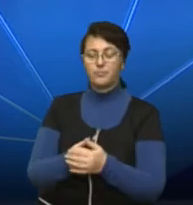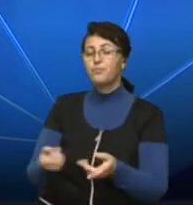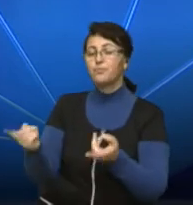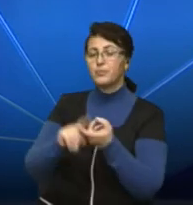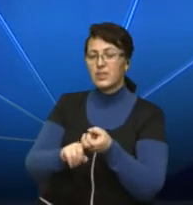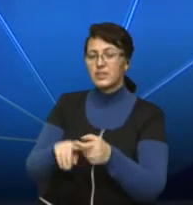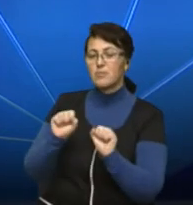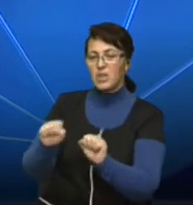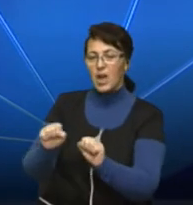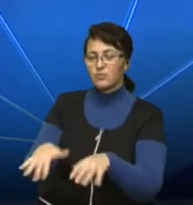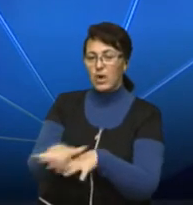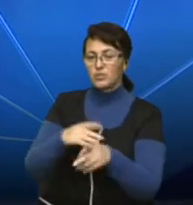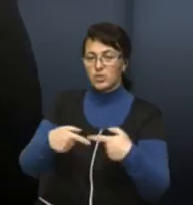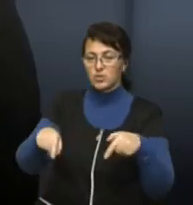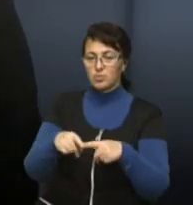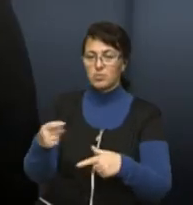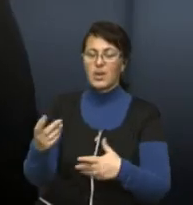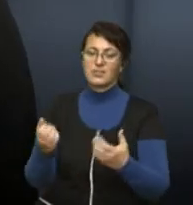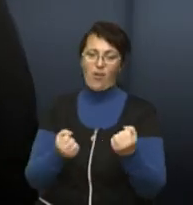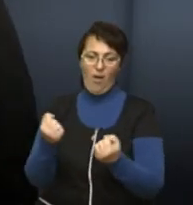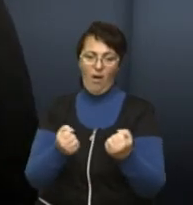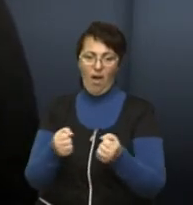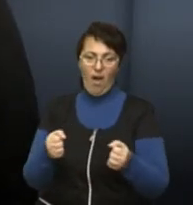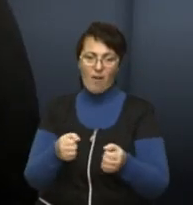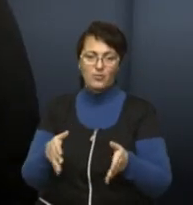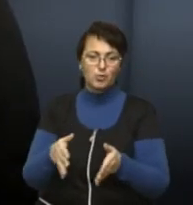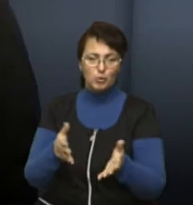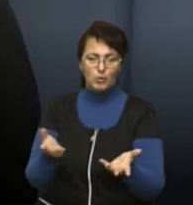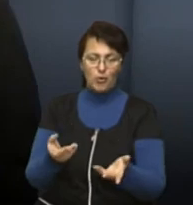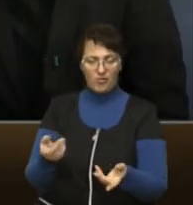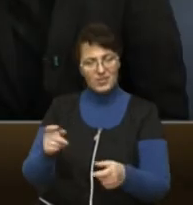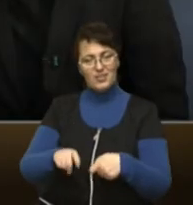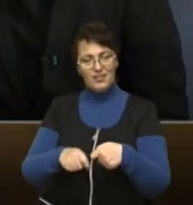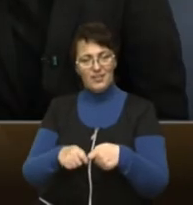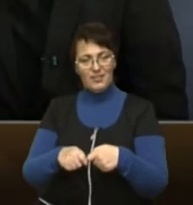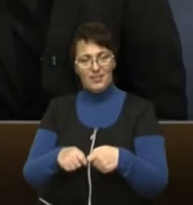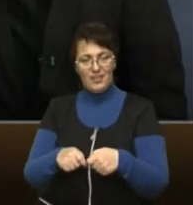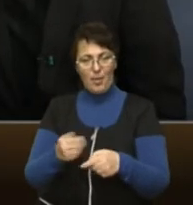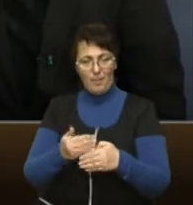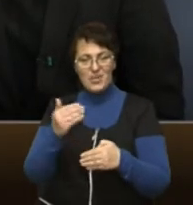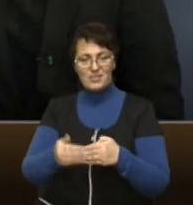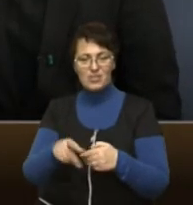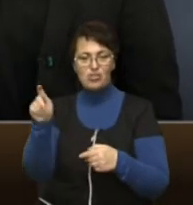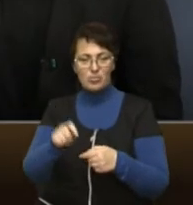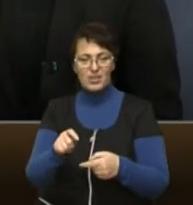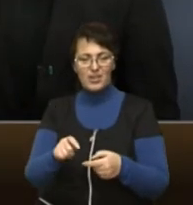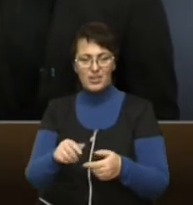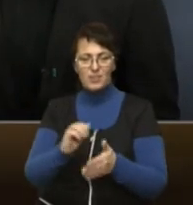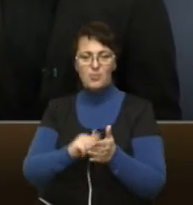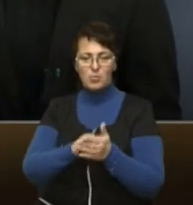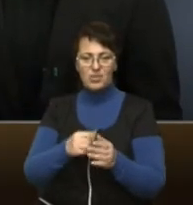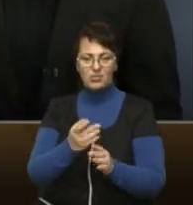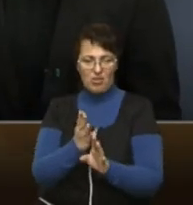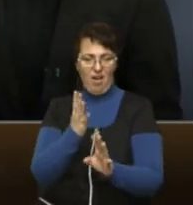«Автопоміч». Доброго вечора. Доброго вечора. Запізнилися, ви через корки підказують мені. Це ще одна проблема нашого міста. І я одразу хочу вас